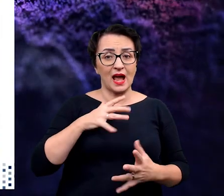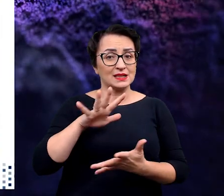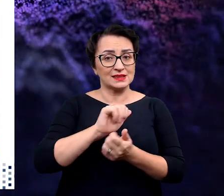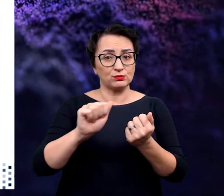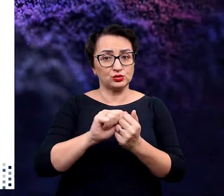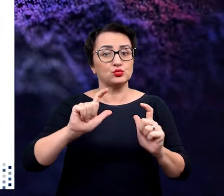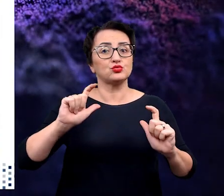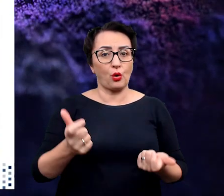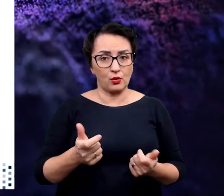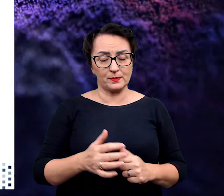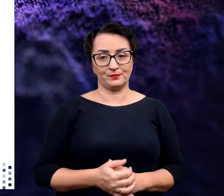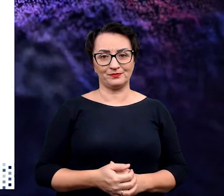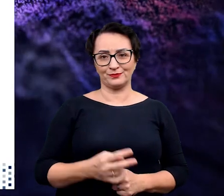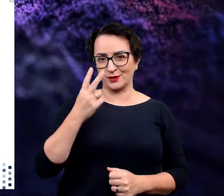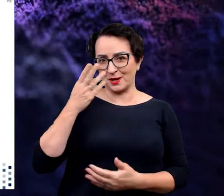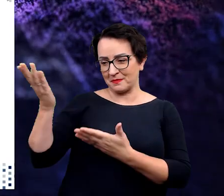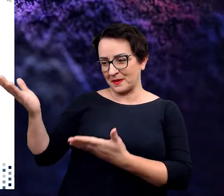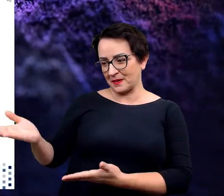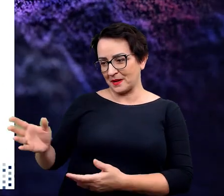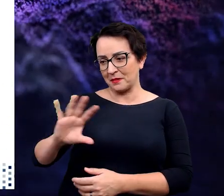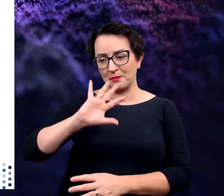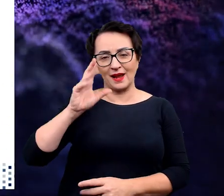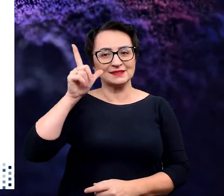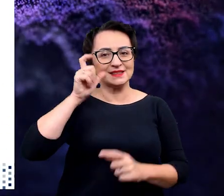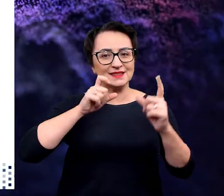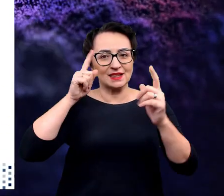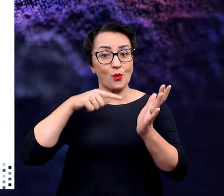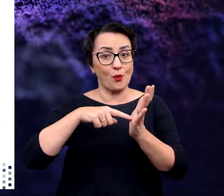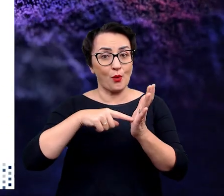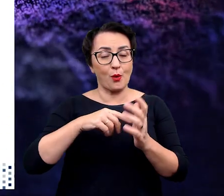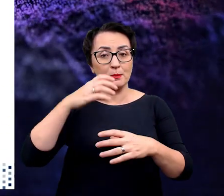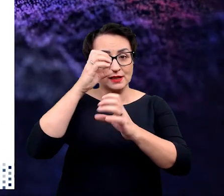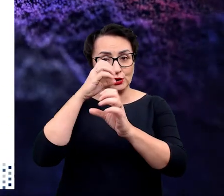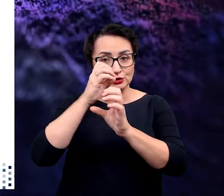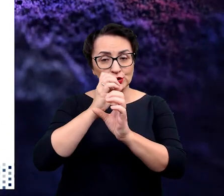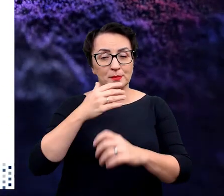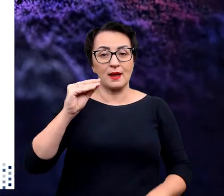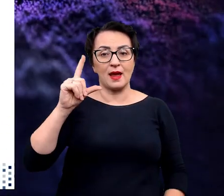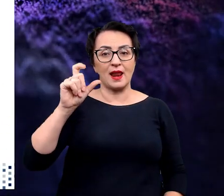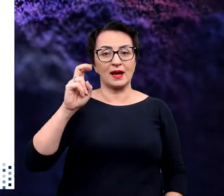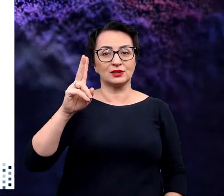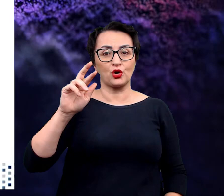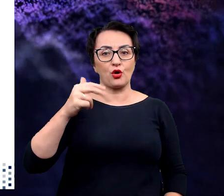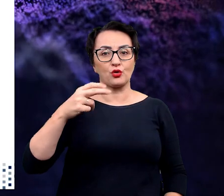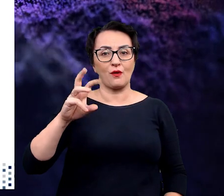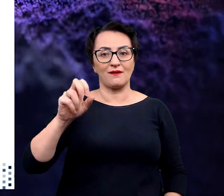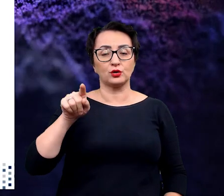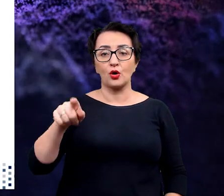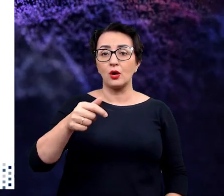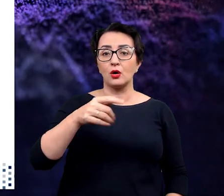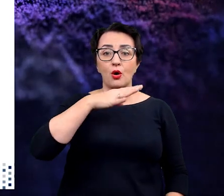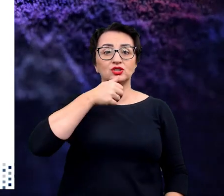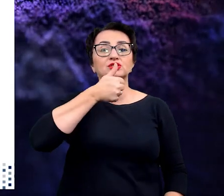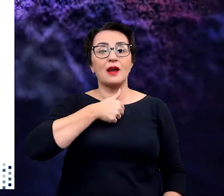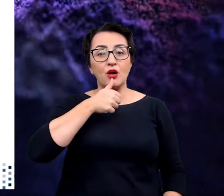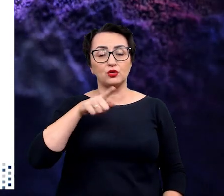tam zaburzyłam. I zobaczcie, jakie piękne zdjęcia z mikroskopii elektronowej. Te struktury